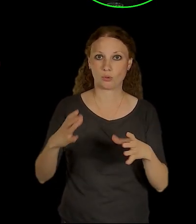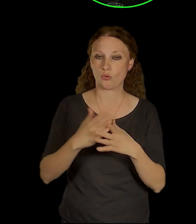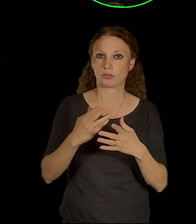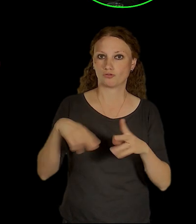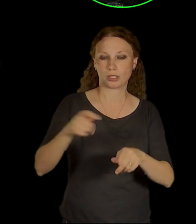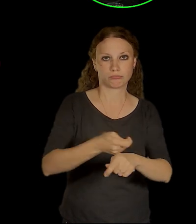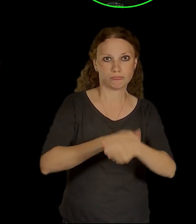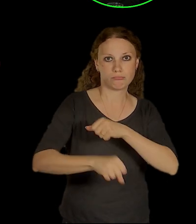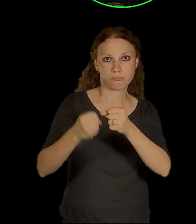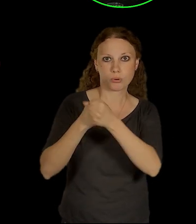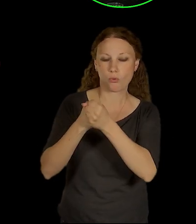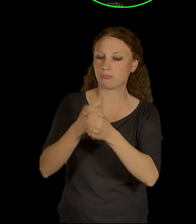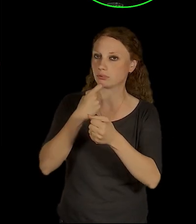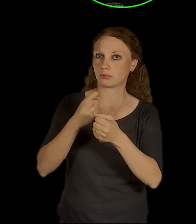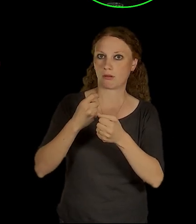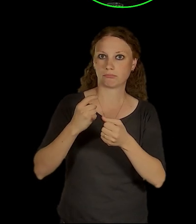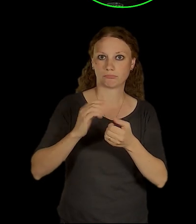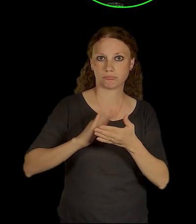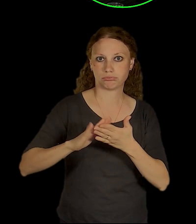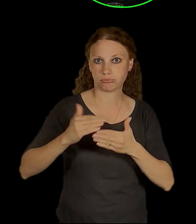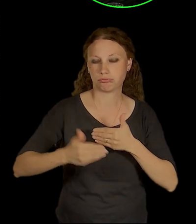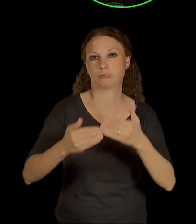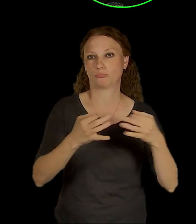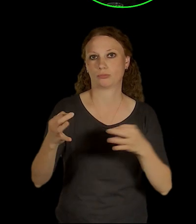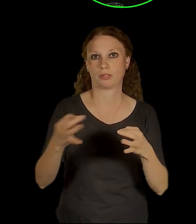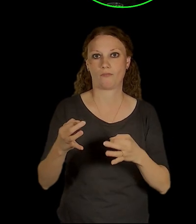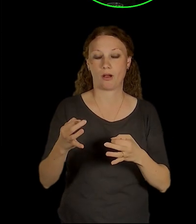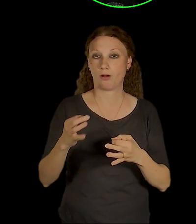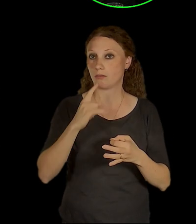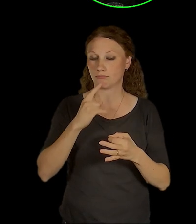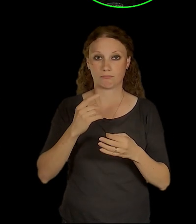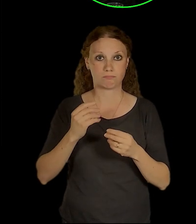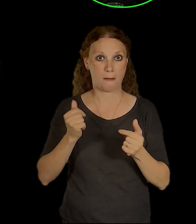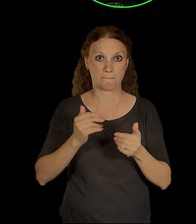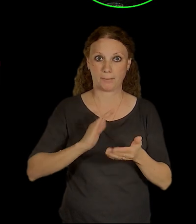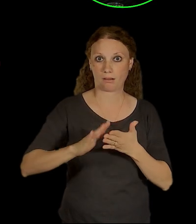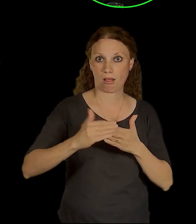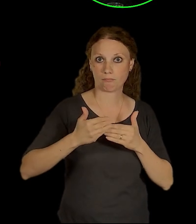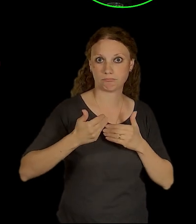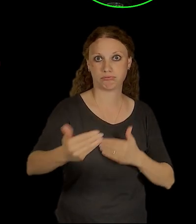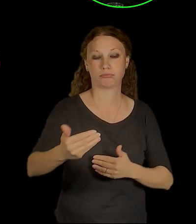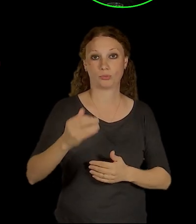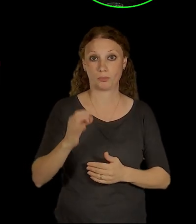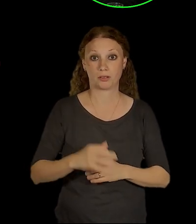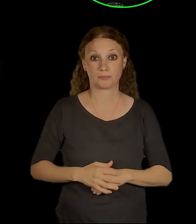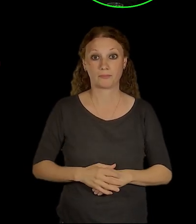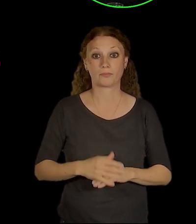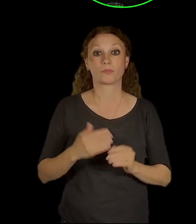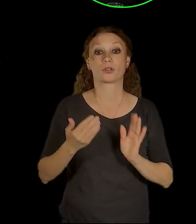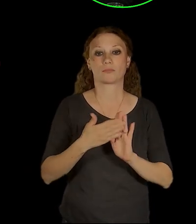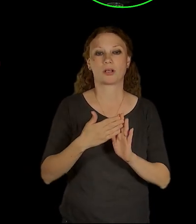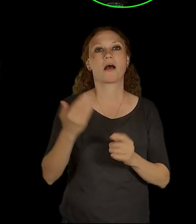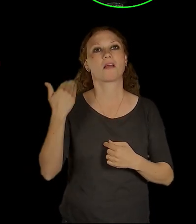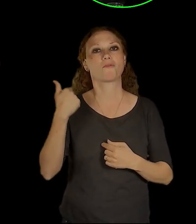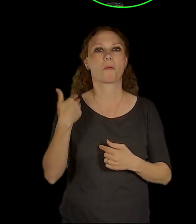neuvěřitelně letěl. My jsme v té době vstupovali do situace, kdy jsme byli oproti třeba lávce a